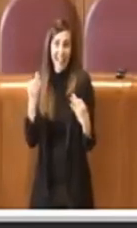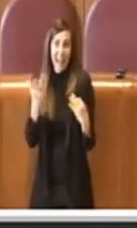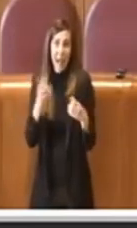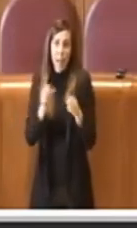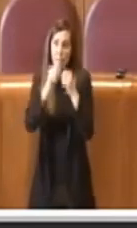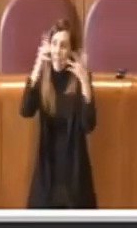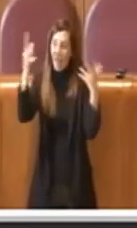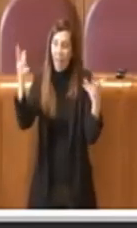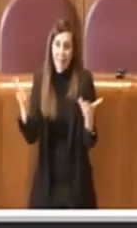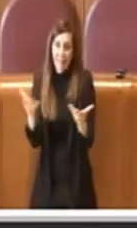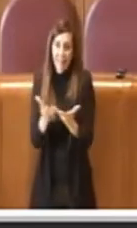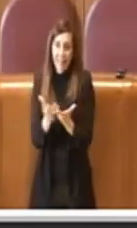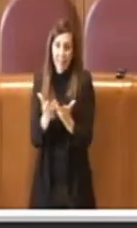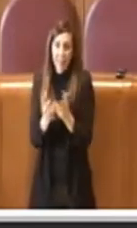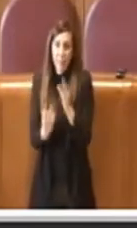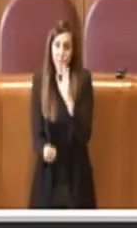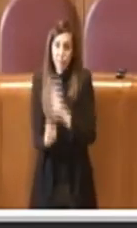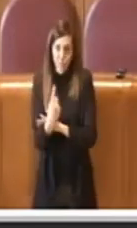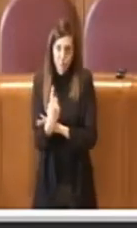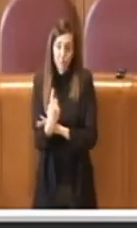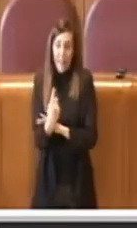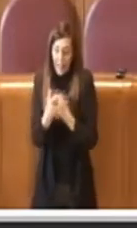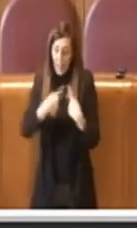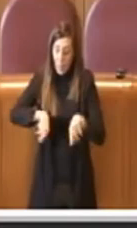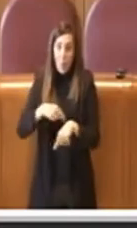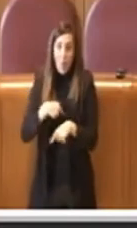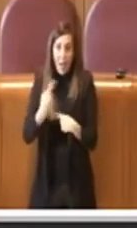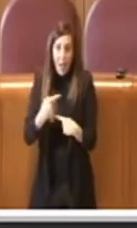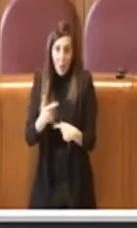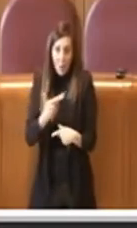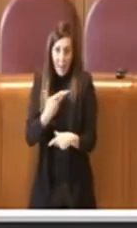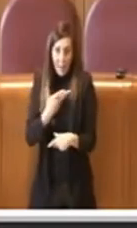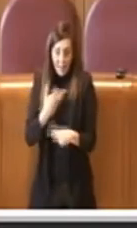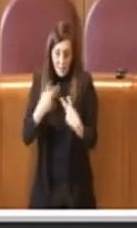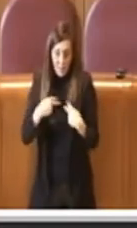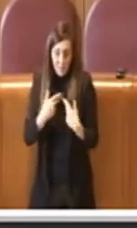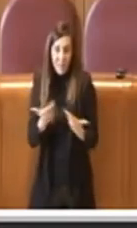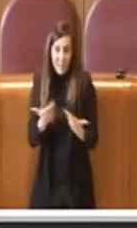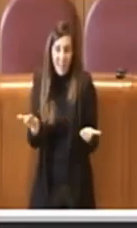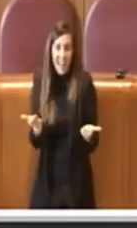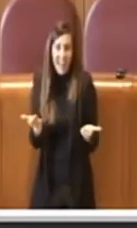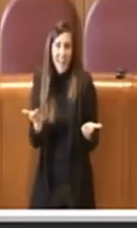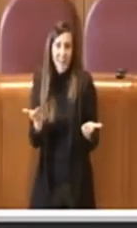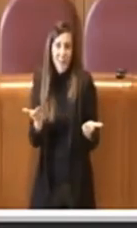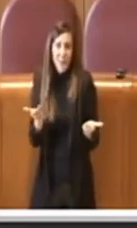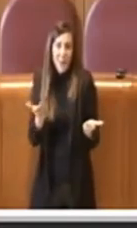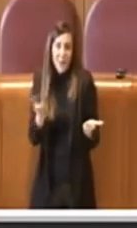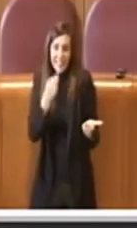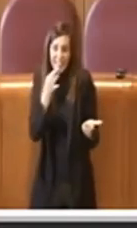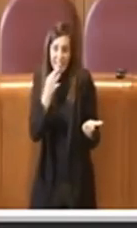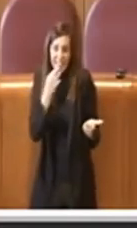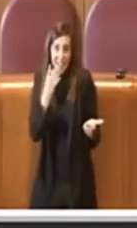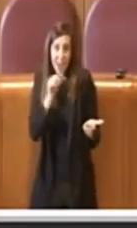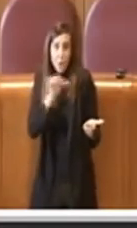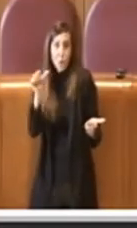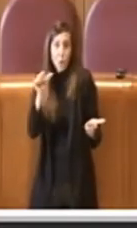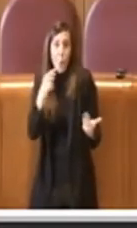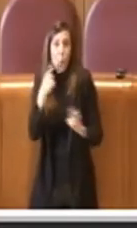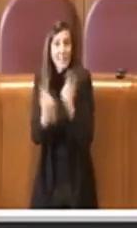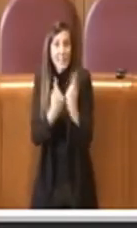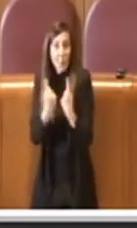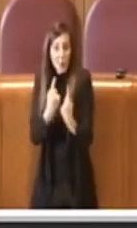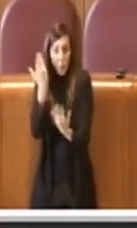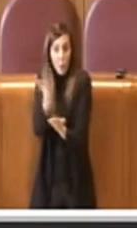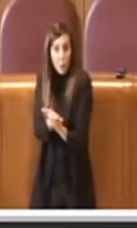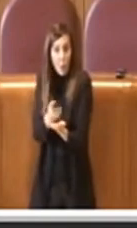pandemia mondiale che ancora stiamo vivendo e che quindi in qualche modo, questo in tutti i campi ovviamente, non solo per quello che concerne questa